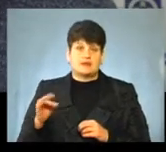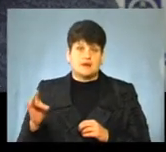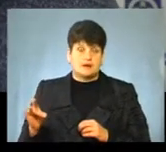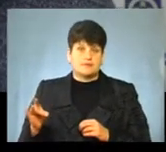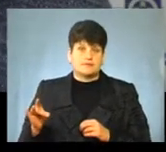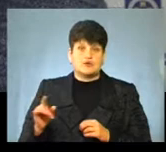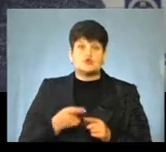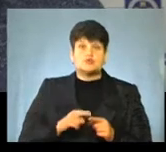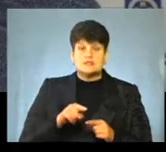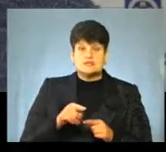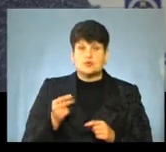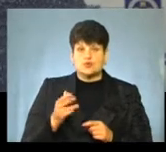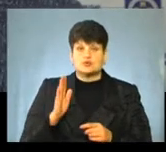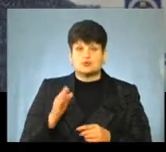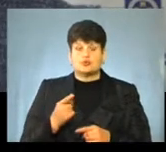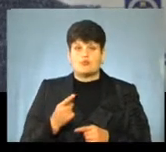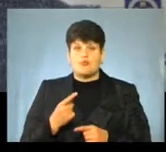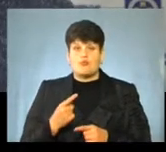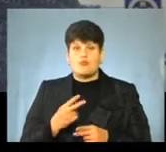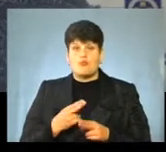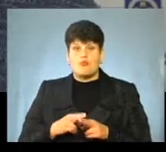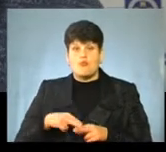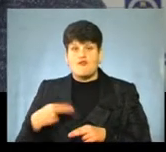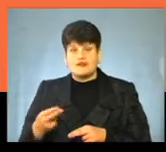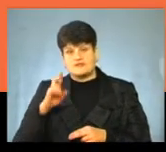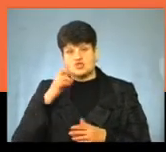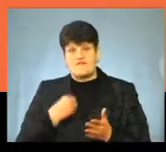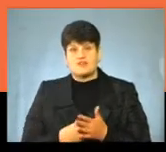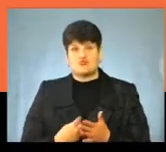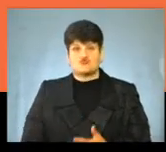що ці кошти будуть назад повернені в державний бюджет.